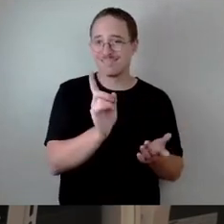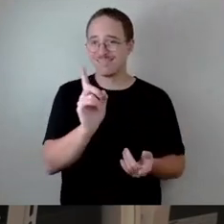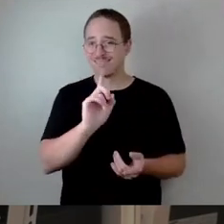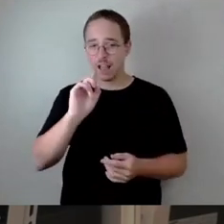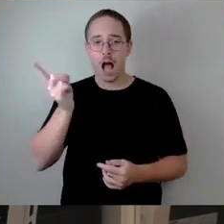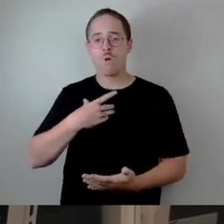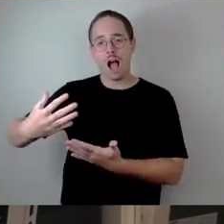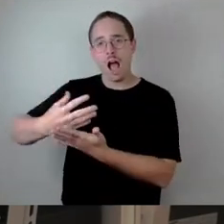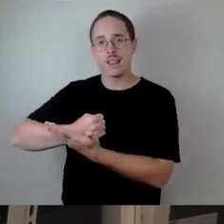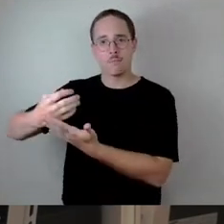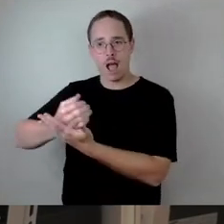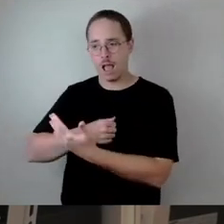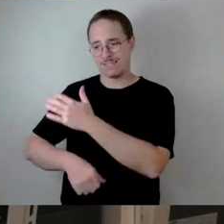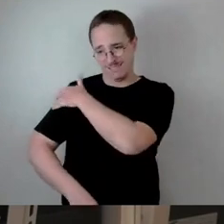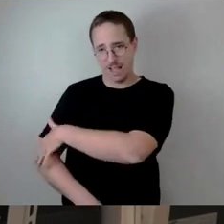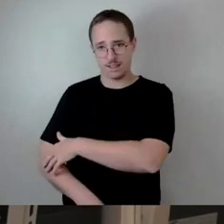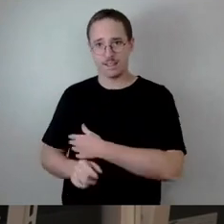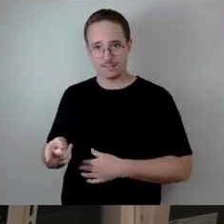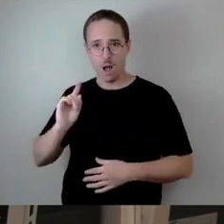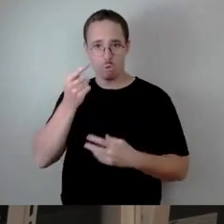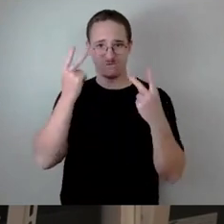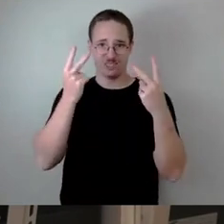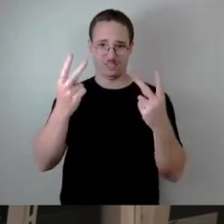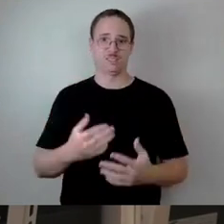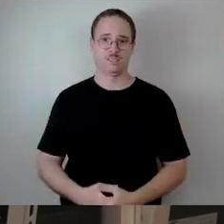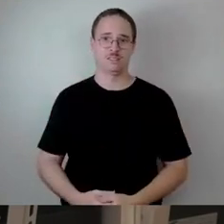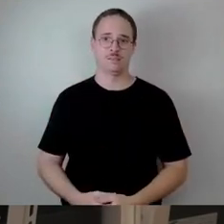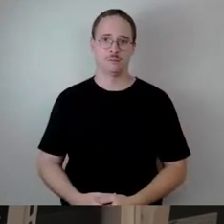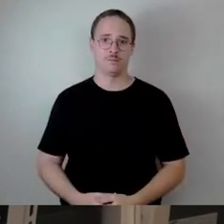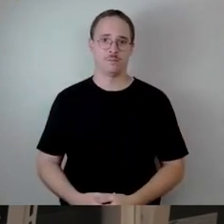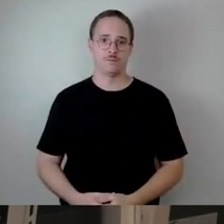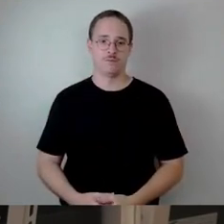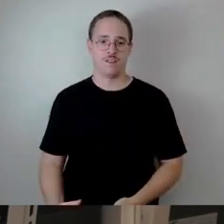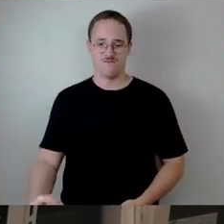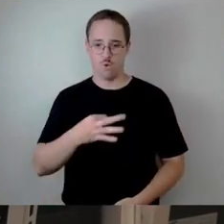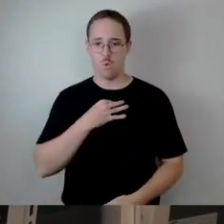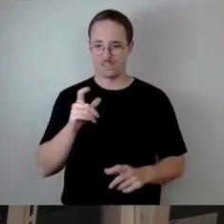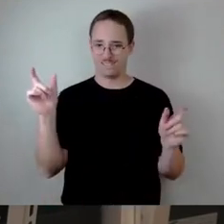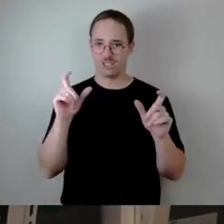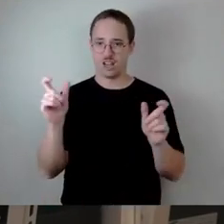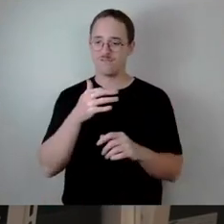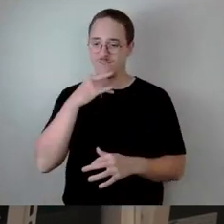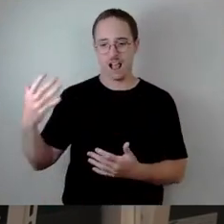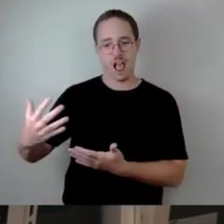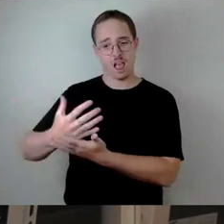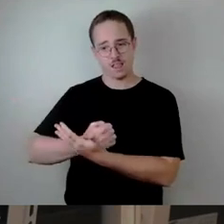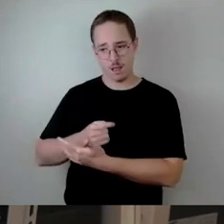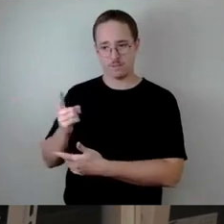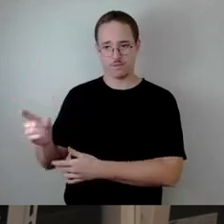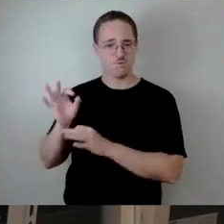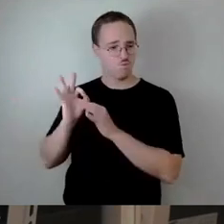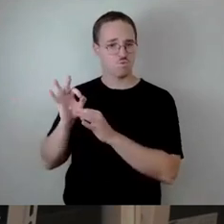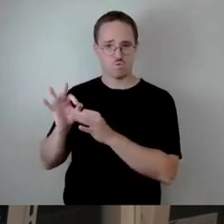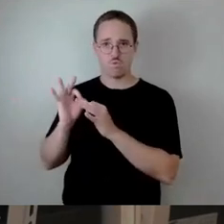Einnahmeseite reden. Und ich glaube, für diese Gesellschaft sind viele Einnahmen, die wir erzielen können, weniger schlimm als das, was wir hier